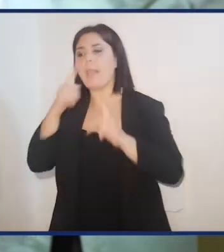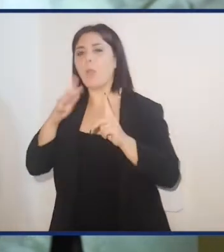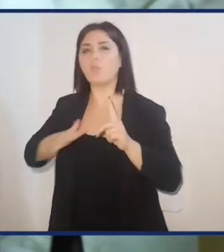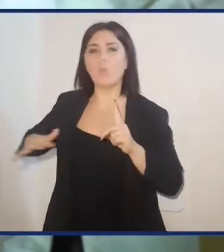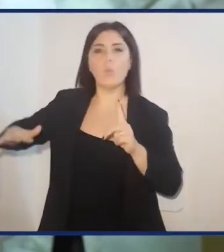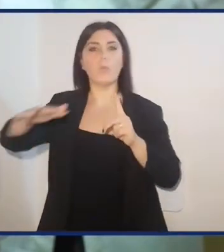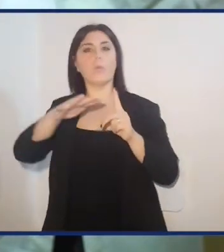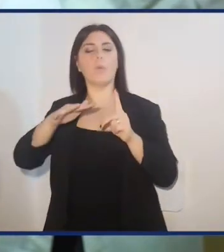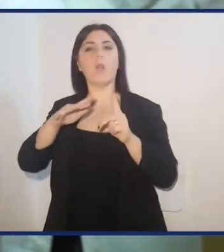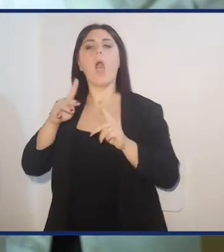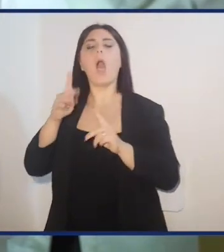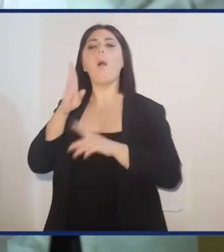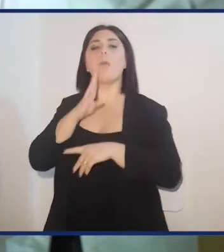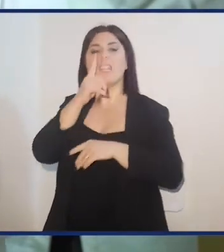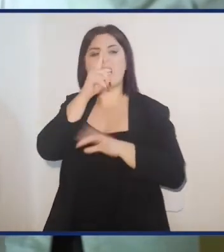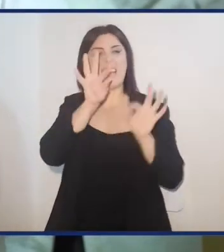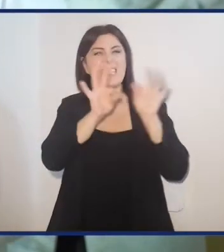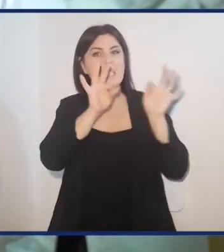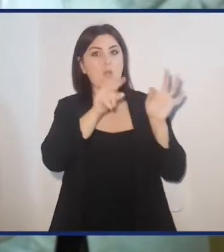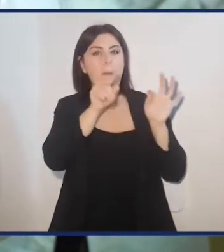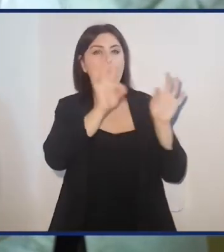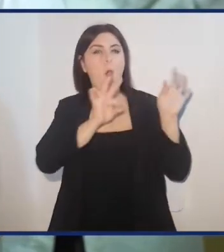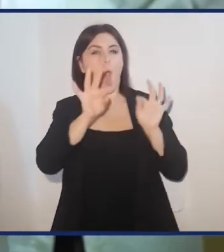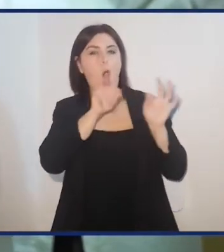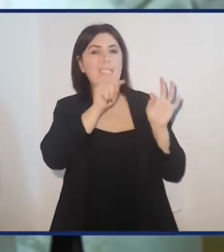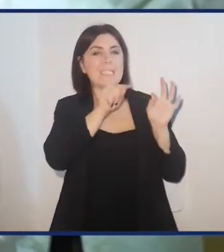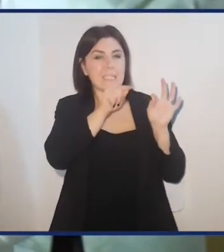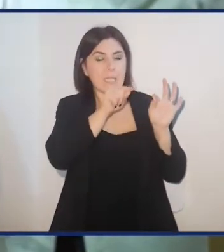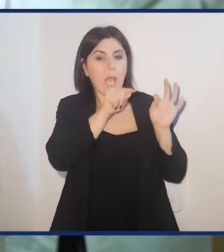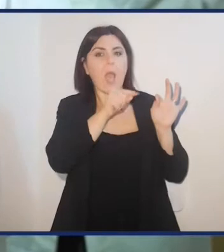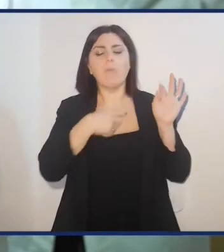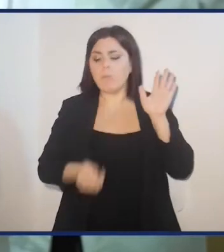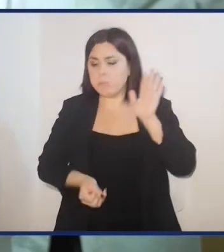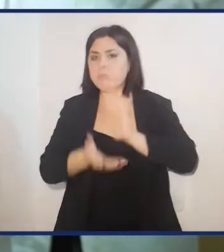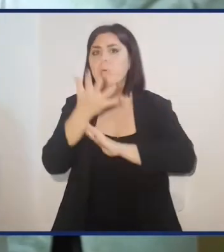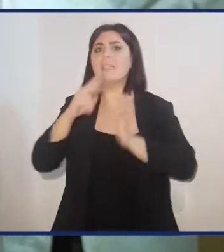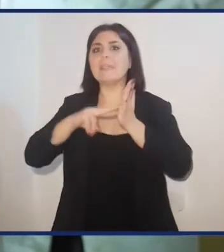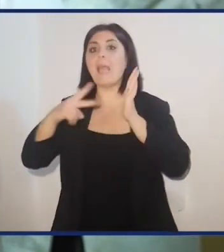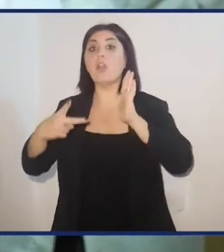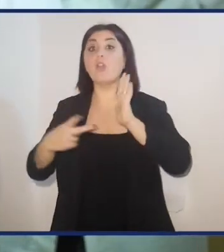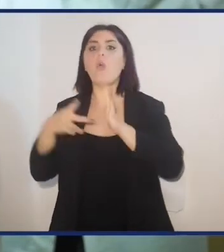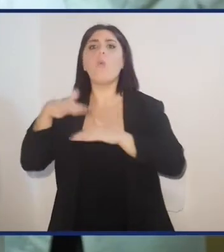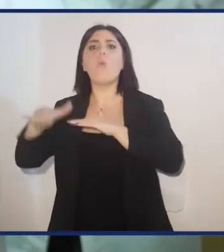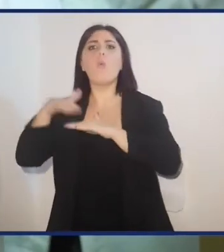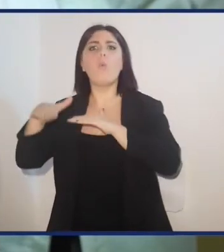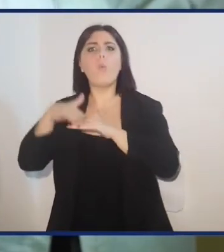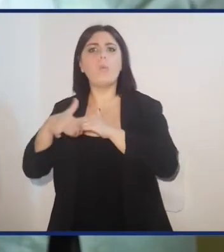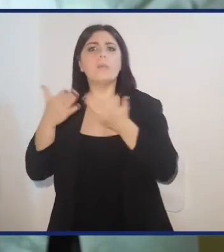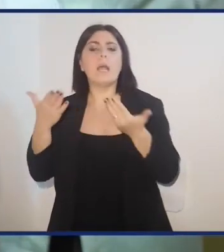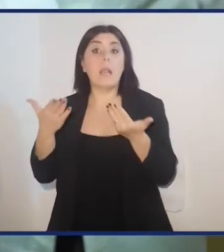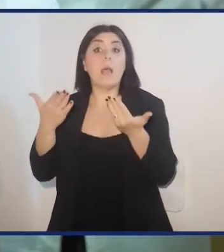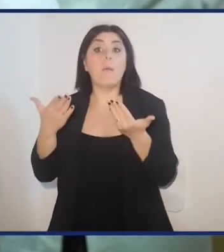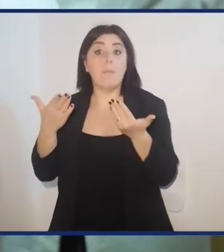modo all'etologia dell'insetto Hermes e Lucens per creare una tecnologia